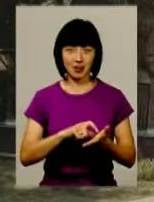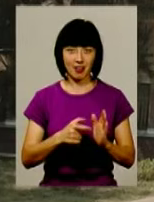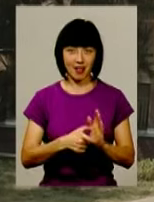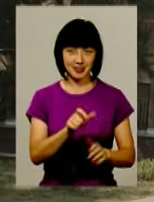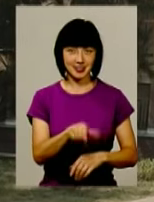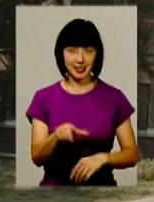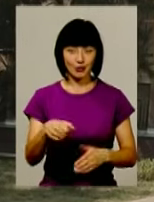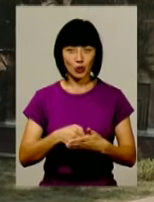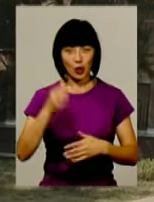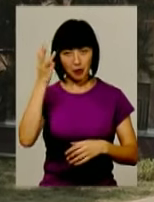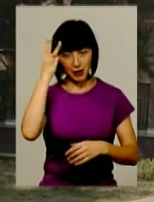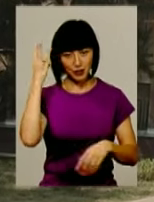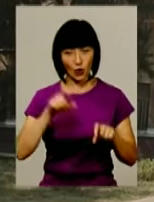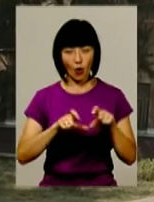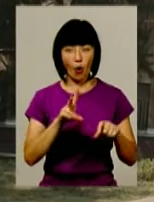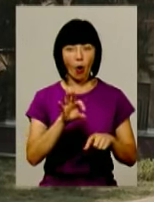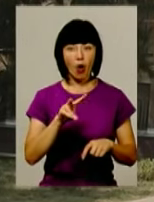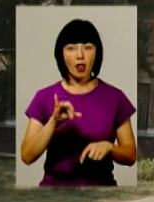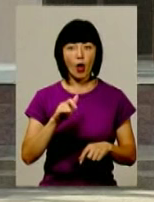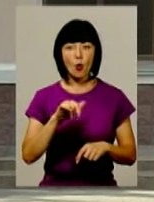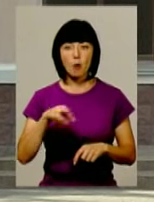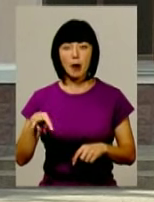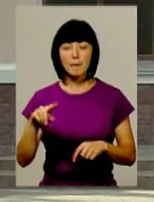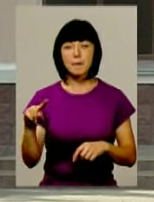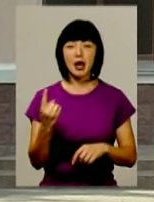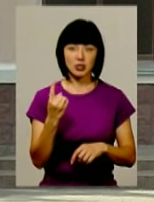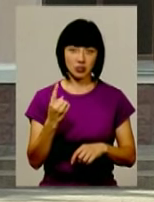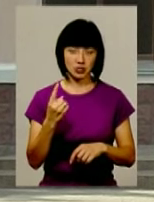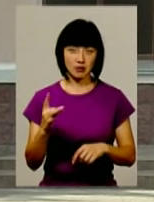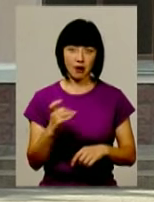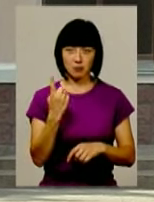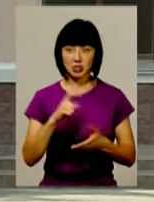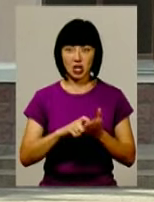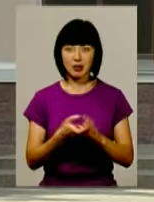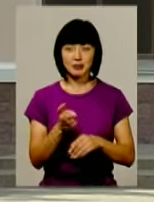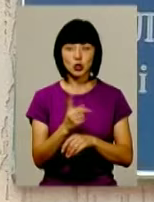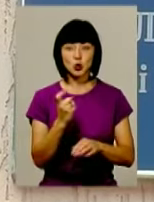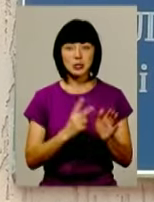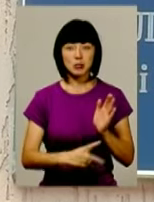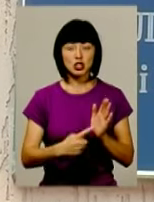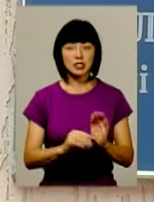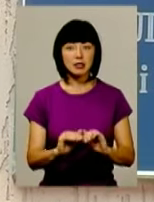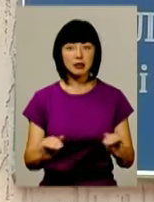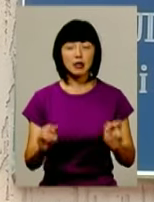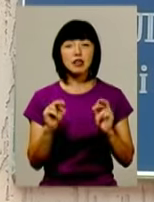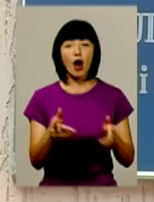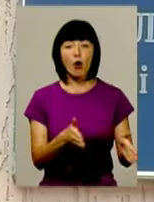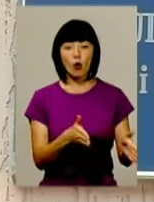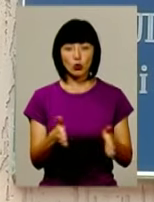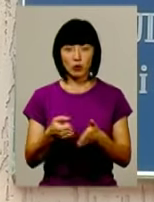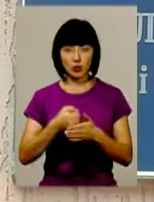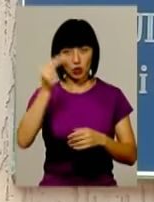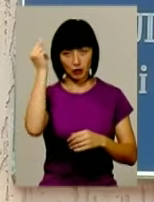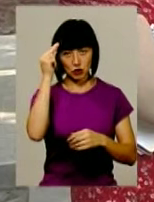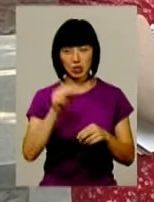Приміром, до Хмельницького колегіуму цього року перший раз у перший клас прийдуть 176 дітей. Наскільки готові вони до